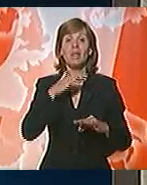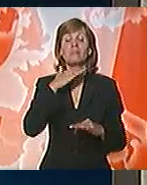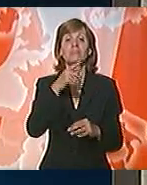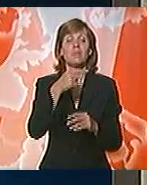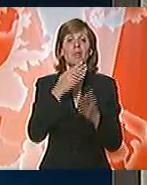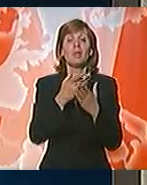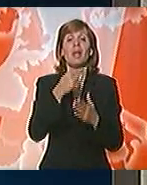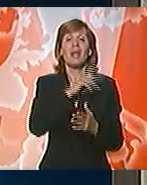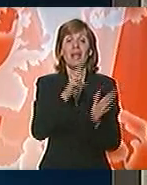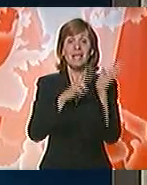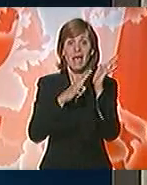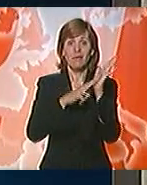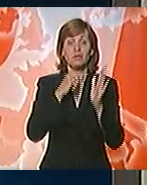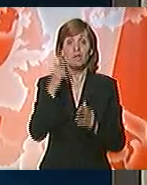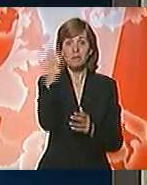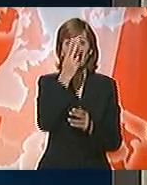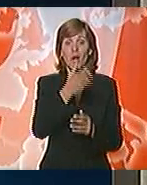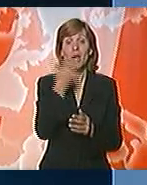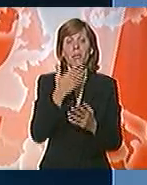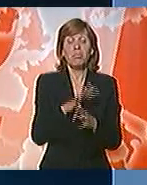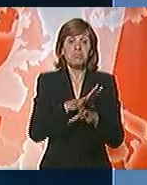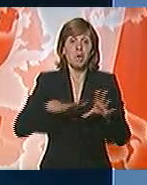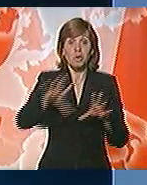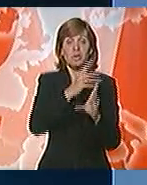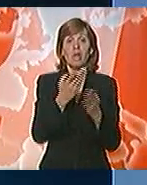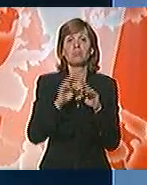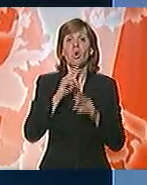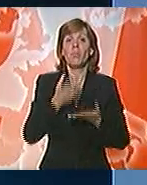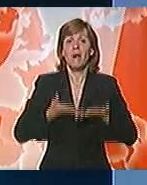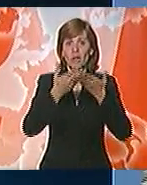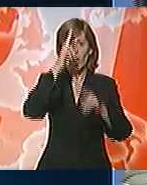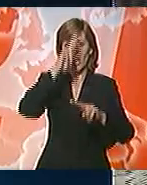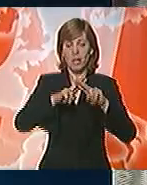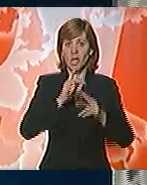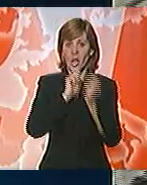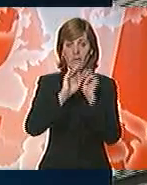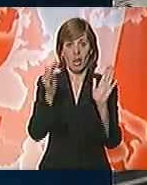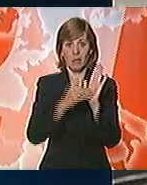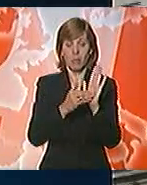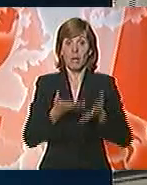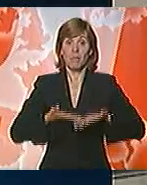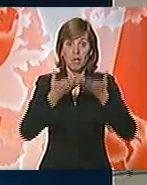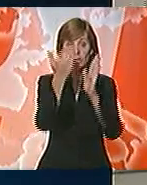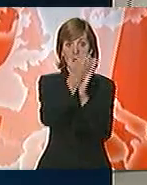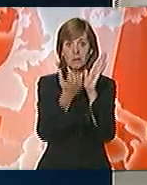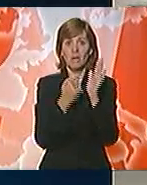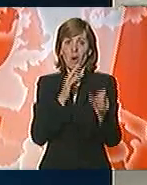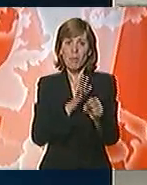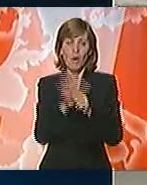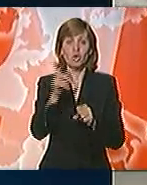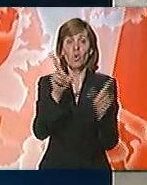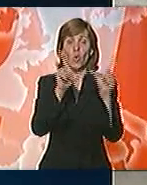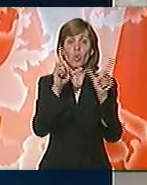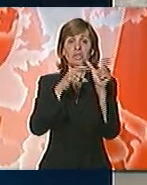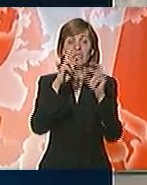Nezavisnost, Branislav Čanak, smatra da nema prostora za pregovore o predloženim rješenjima. Predloženi zakoni su u suprotnosti sa